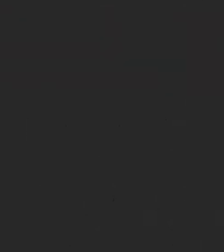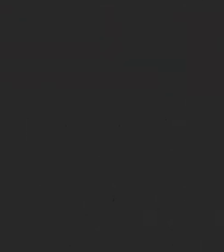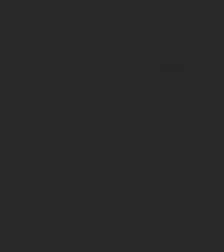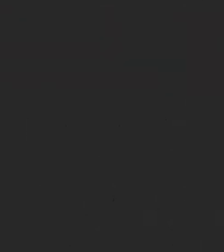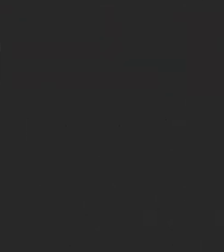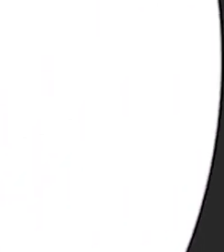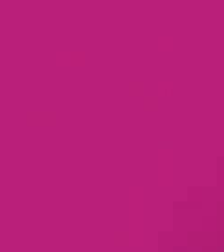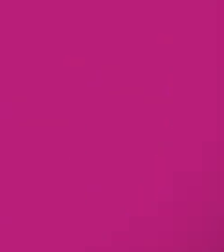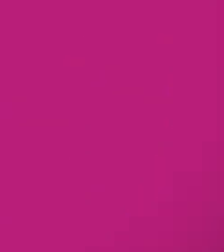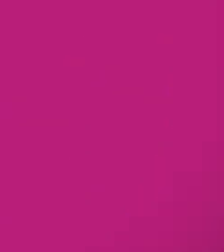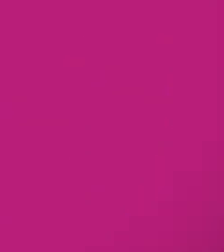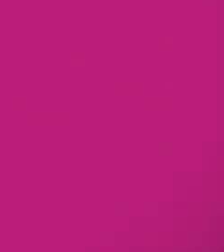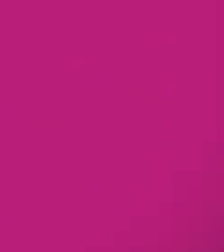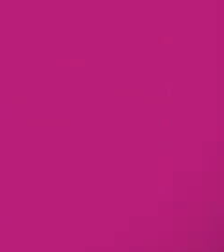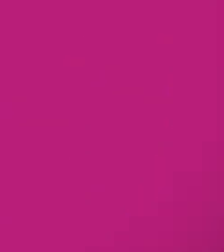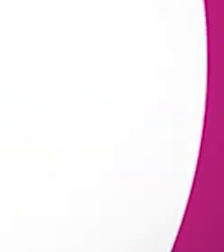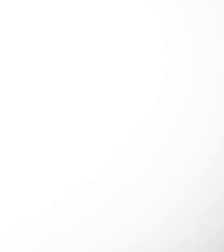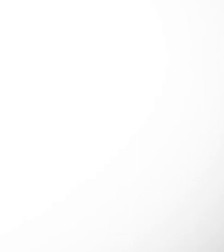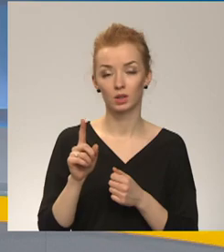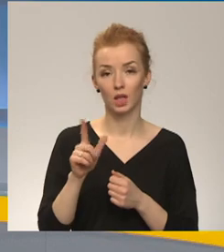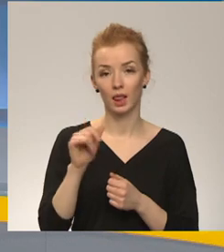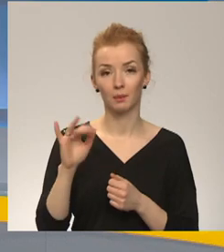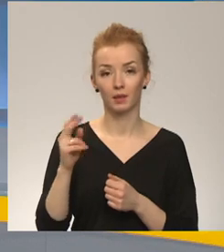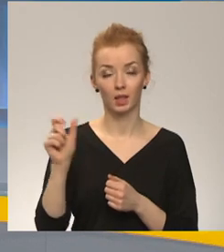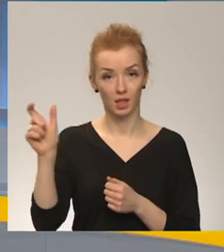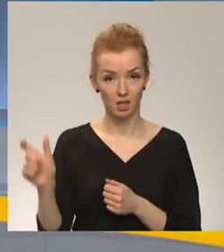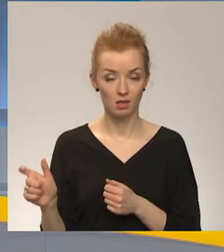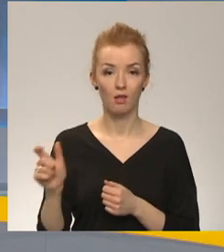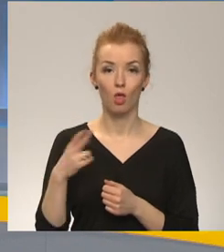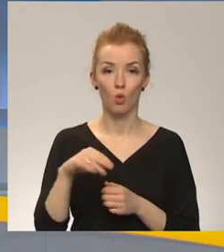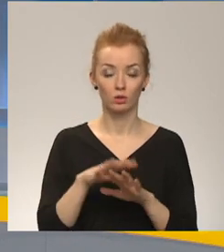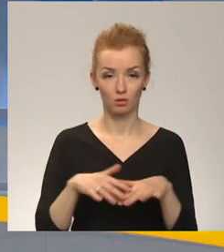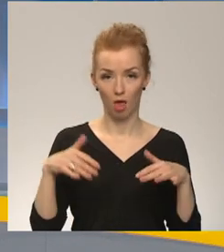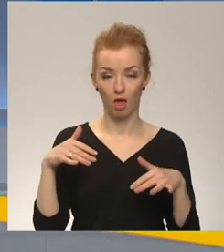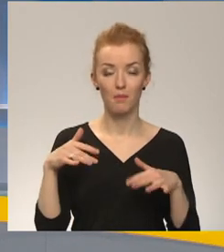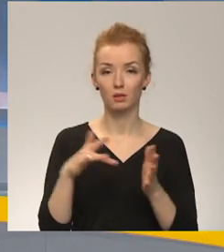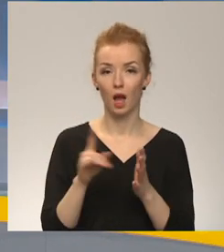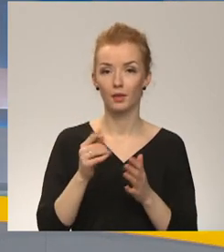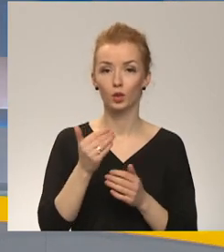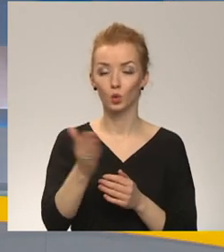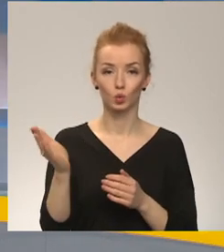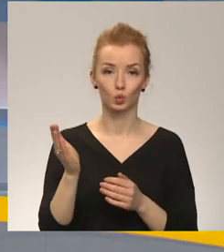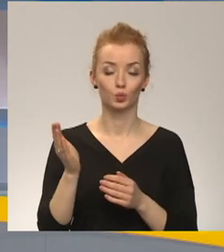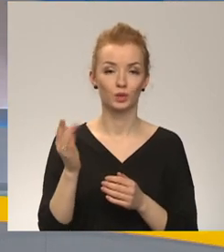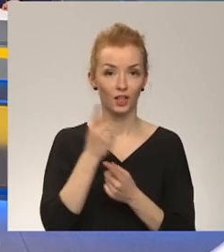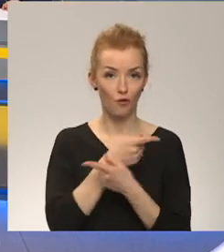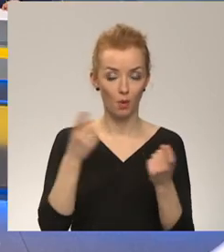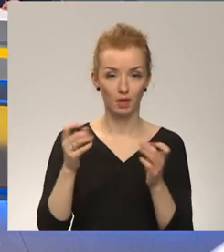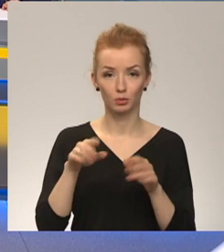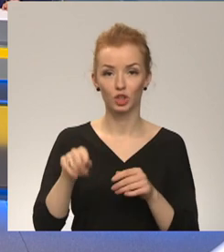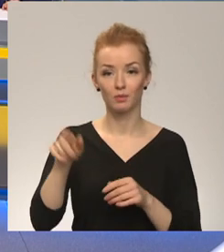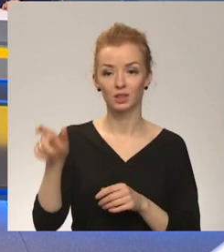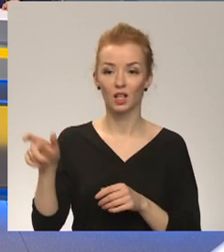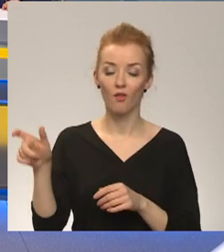Re! Viss ēters ir te! Kāda ir jūsu rīcība esoša informācija par cilvēku atkāpšanās ceļiem